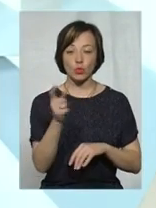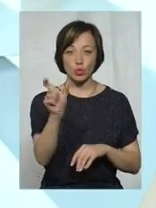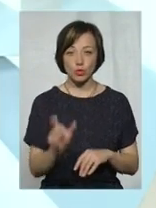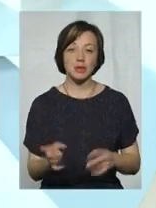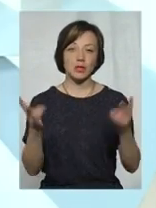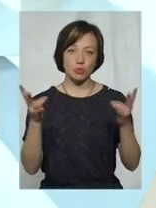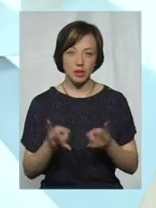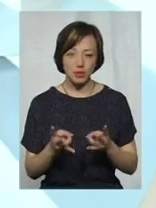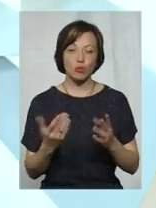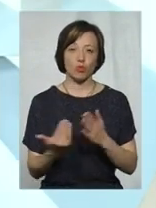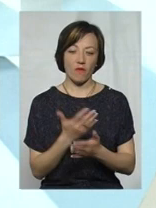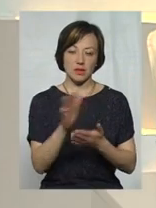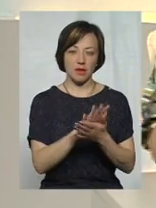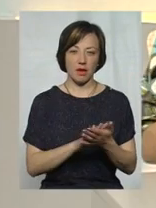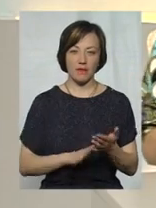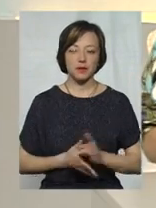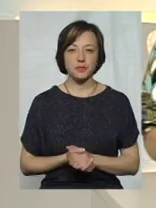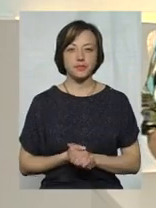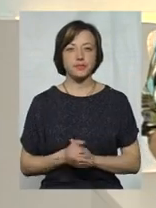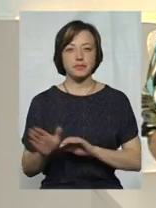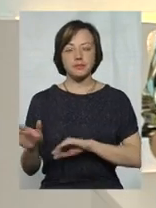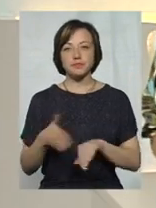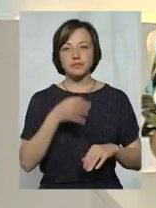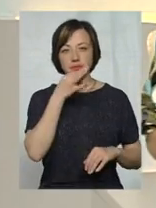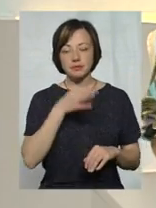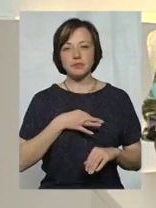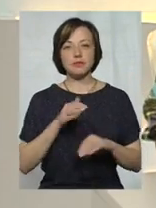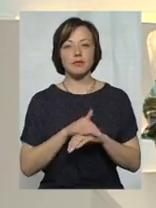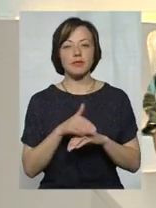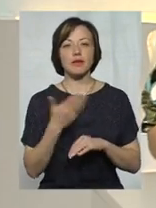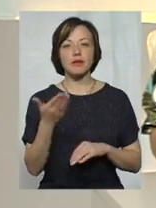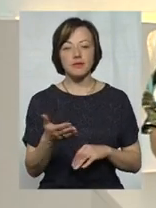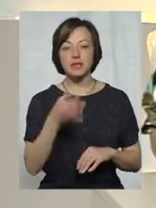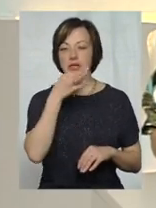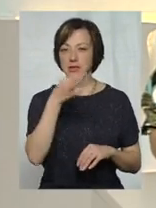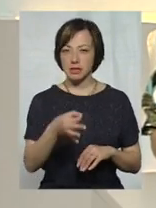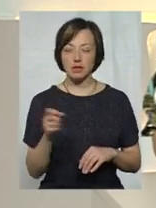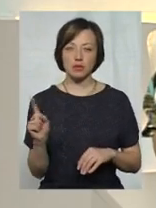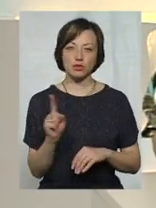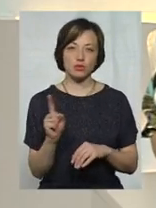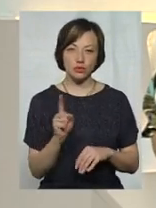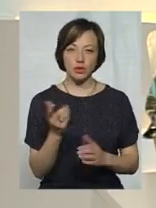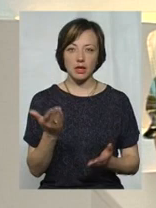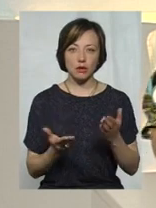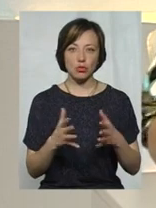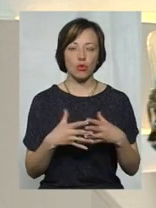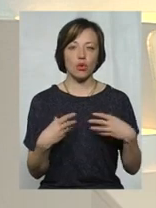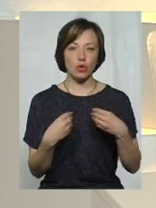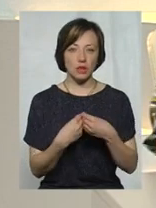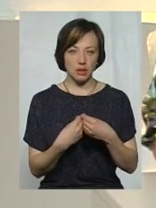для цього необхідне нове звернення. Скажіть, будь ласка, ви зазначили, що якщо родина